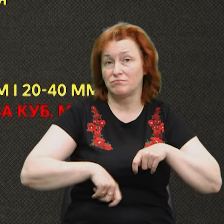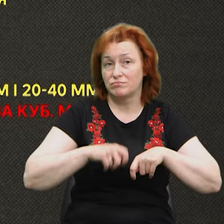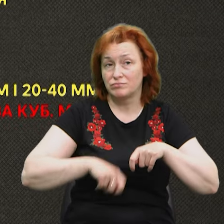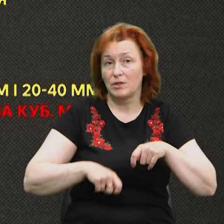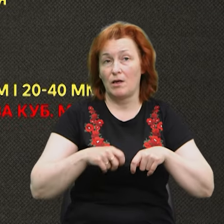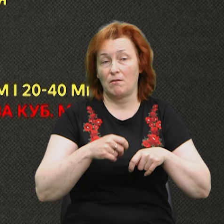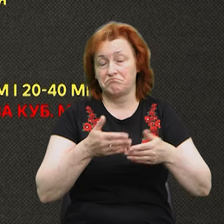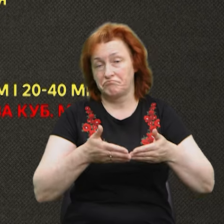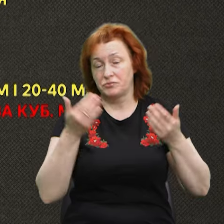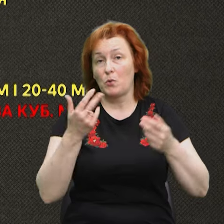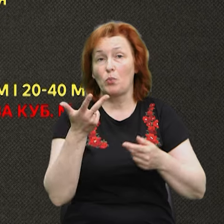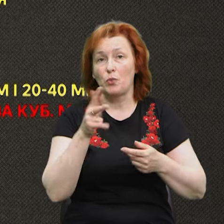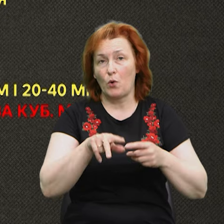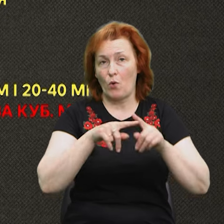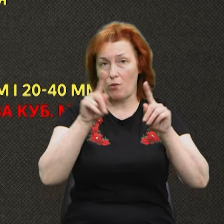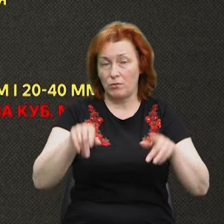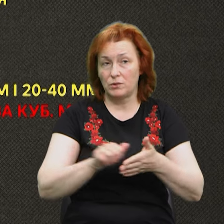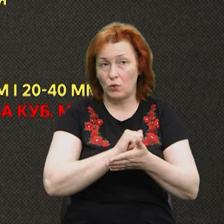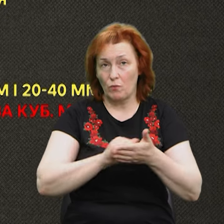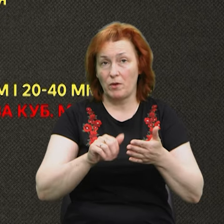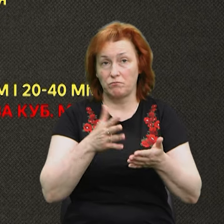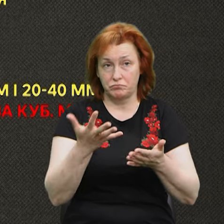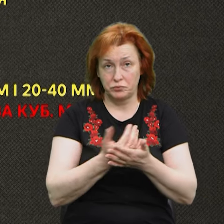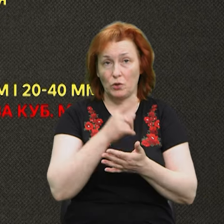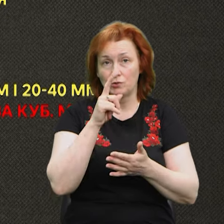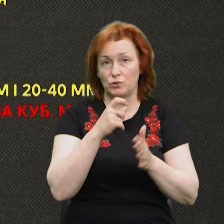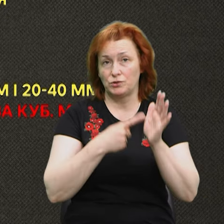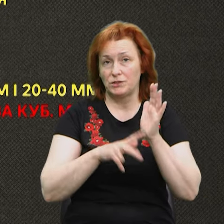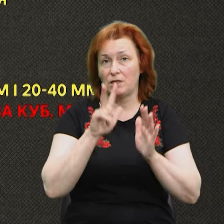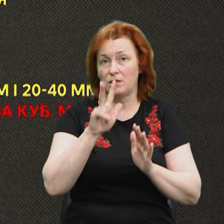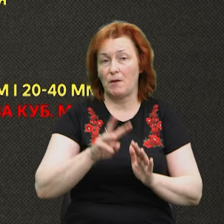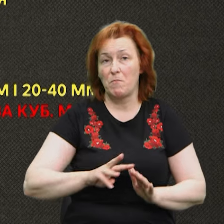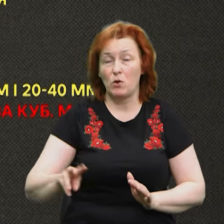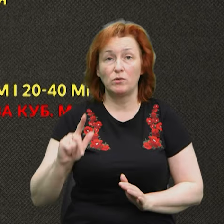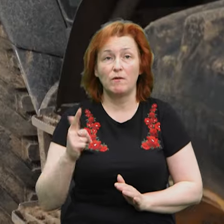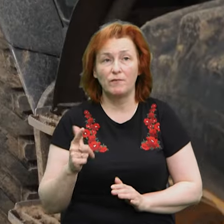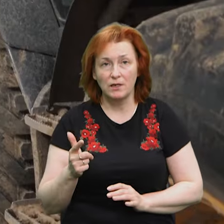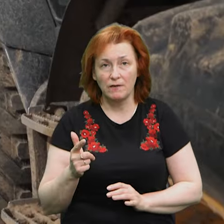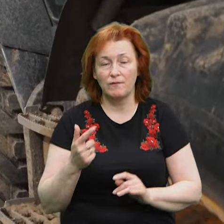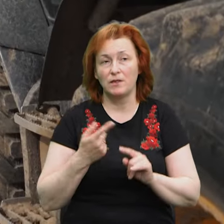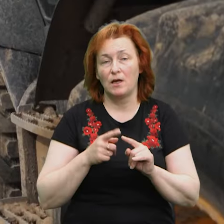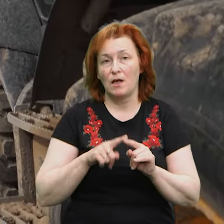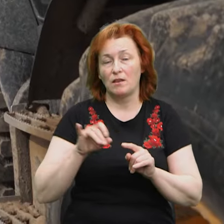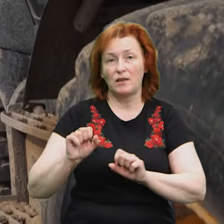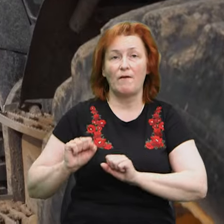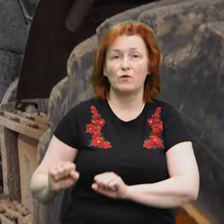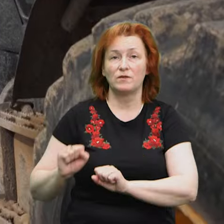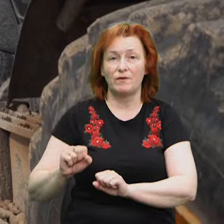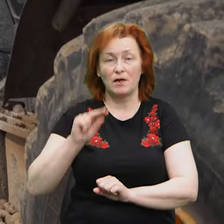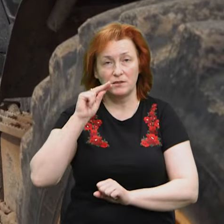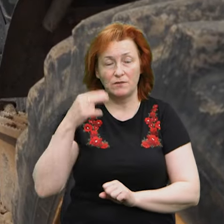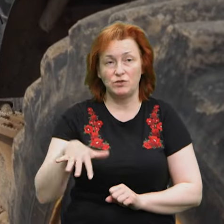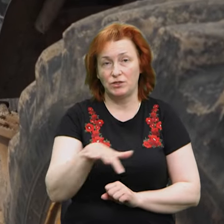трьох кошторисів на суму 163 мільйони гривень. Це 12% закупівель на фортифікацію Чернігівщини на